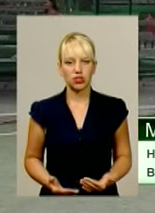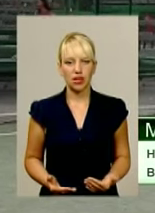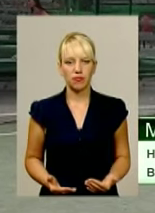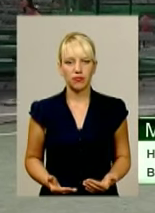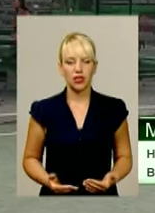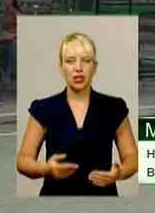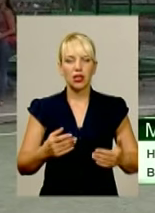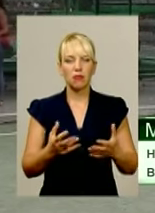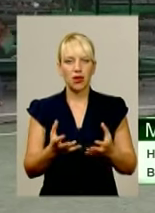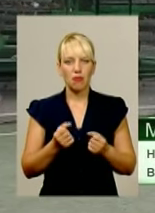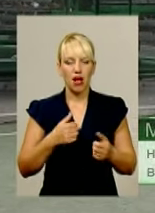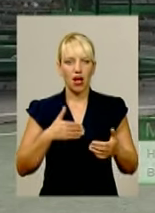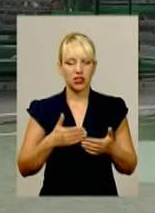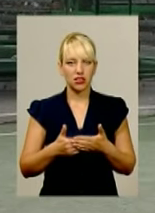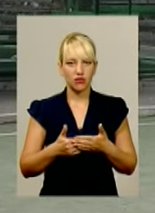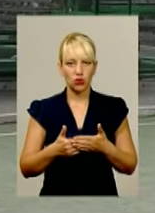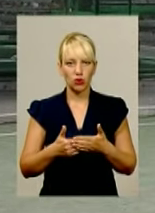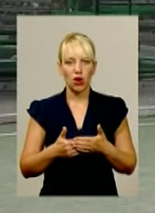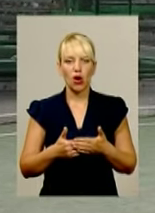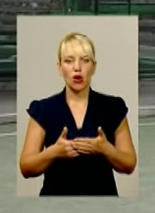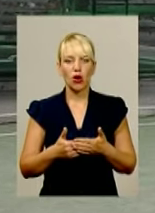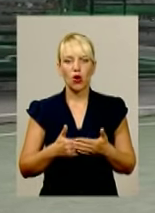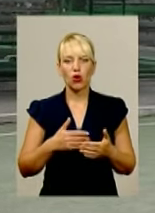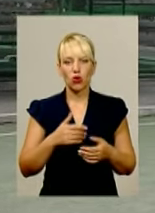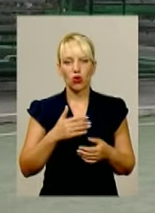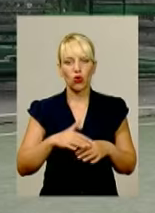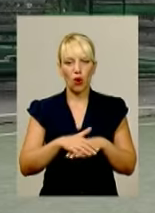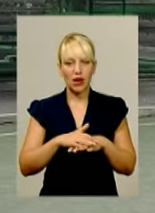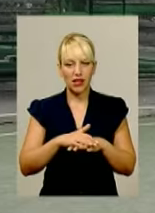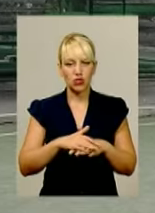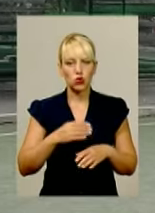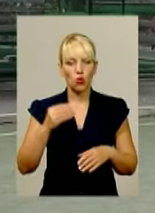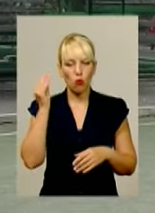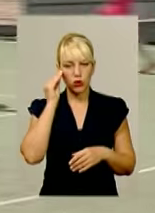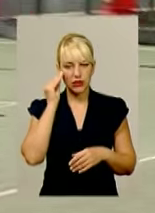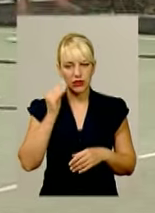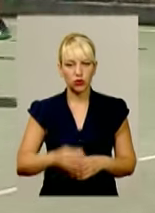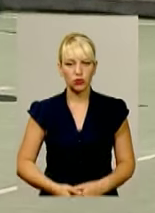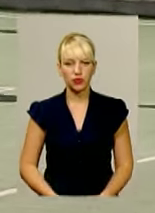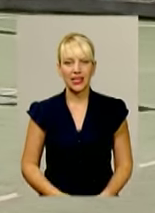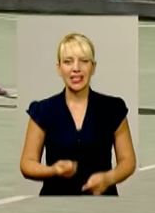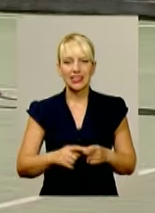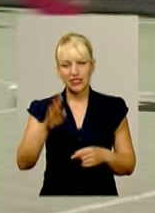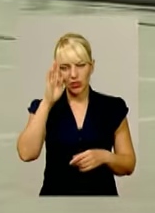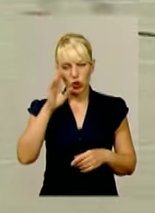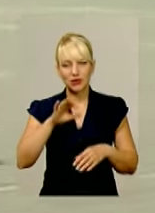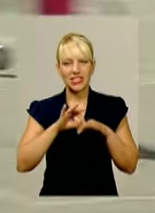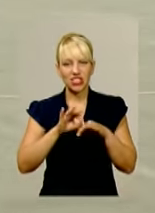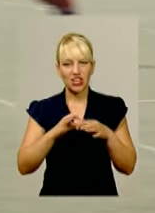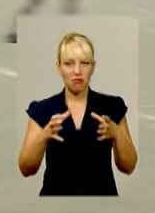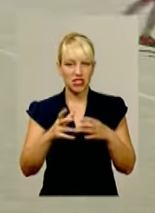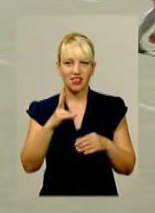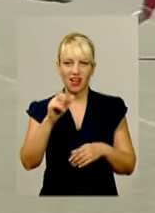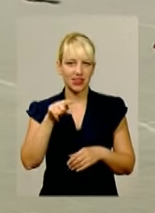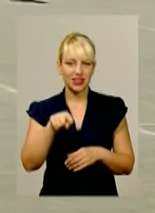активну громадянську позицію. Ми пересвідчилися, бачимо. Я думаю, з такої молоді Україна має майбутньо. Ці хлопці зі шкіряним м'ячем на ти.